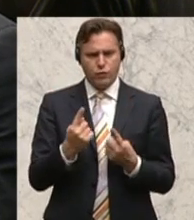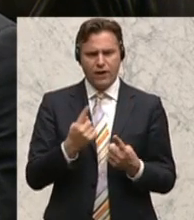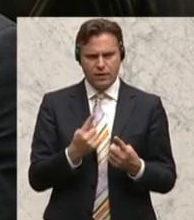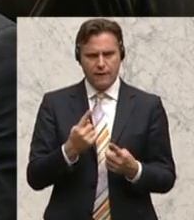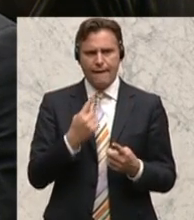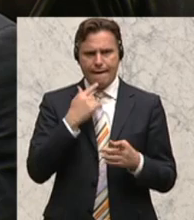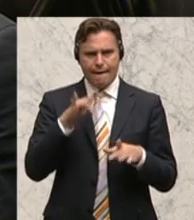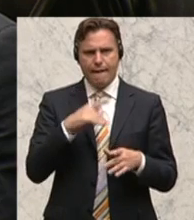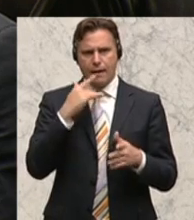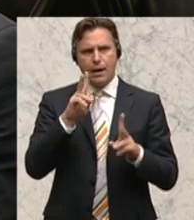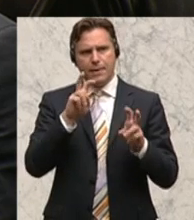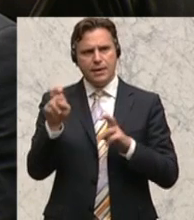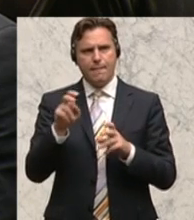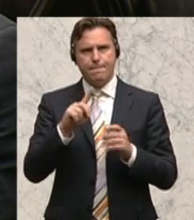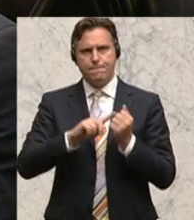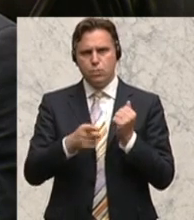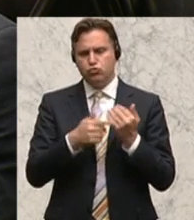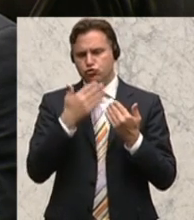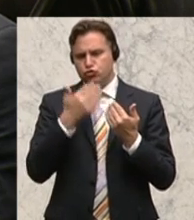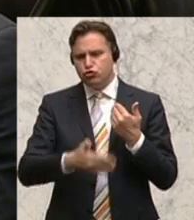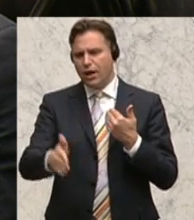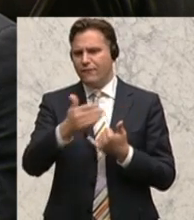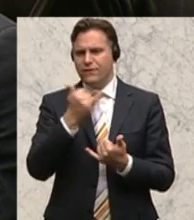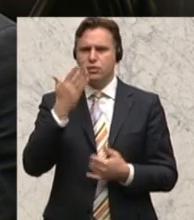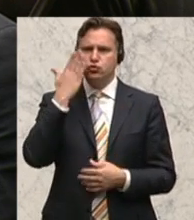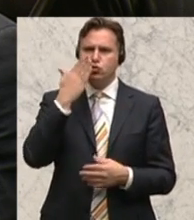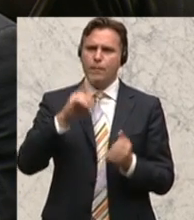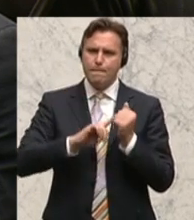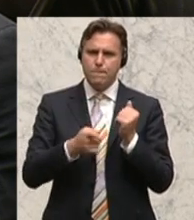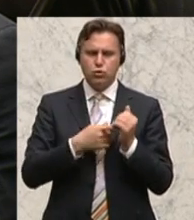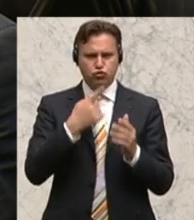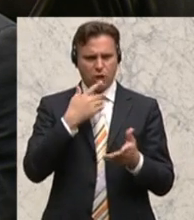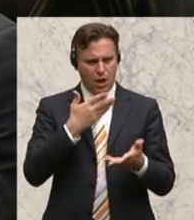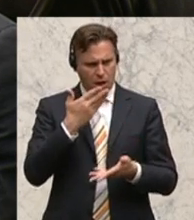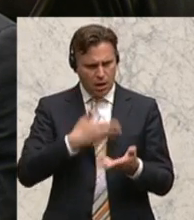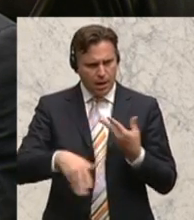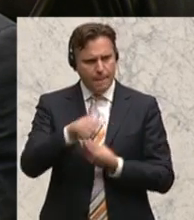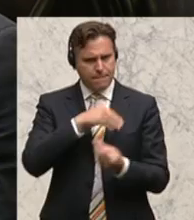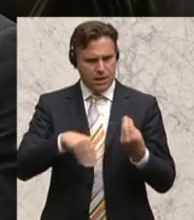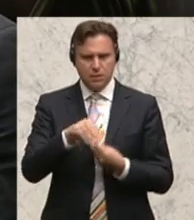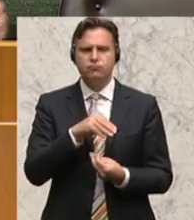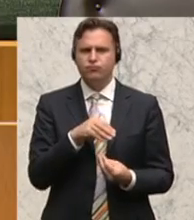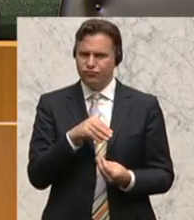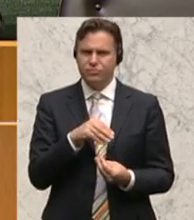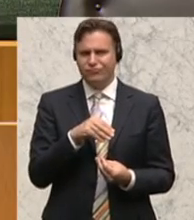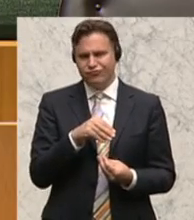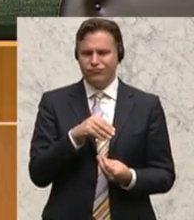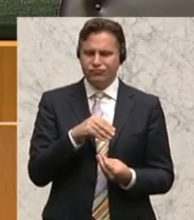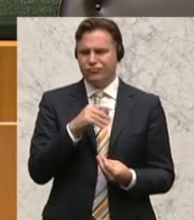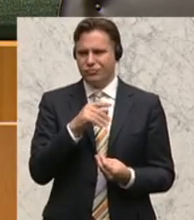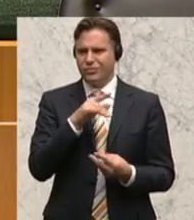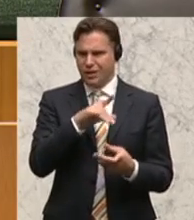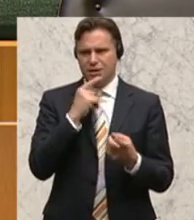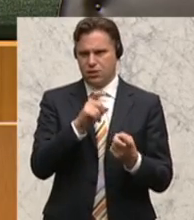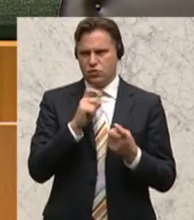weitere Vorgangsweise oder künftige Vorgangsweise bei Budgetbehandlungen könnte man diskutieren. Aber es gibt ja die